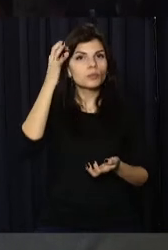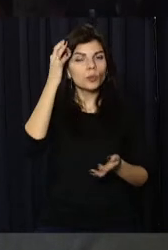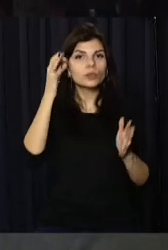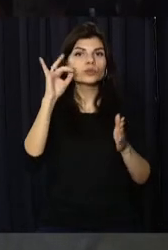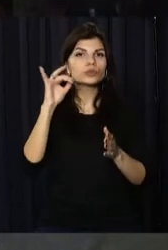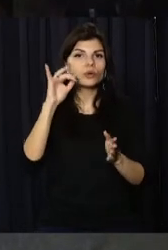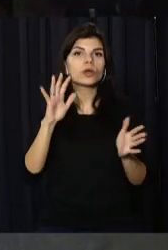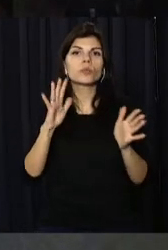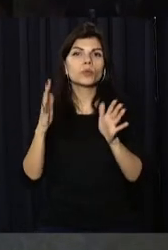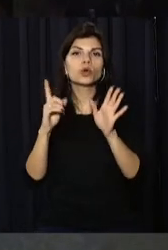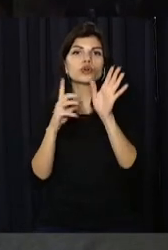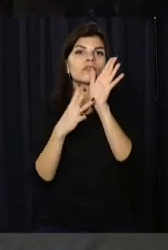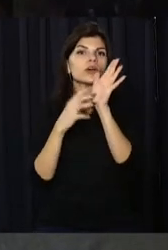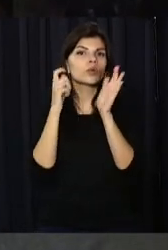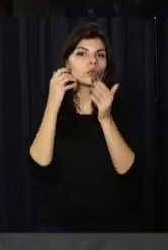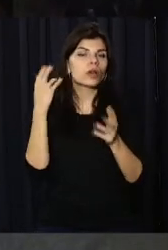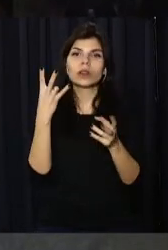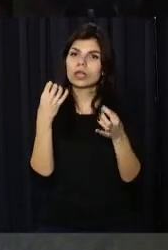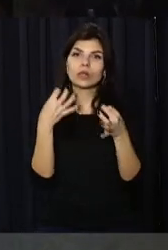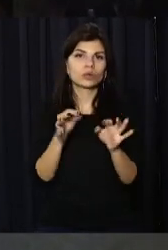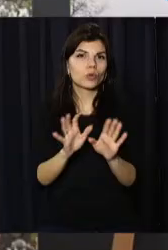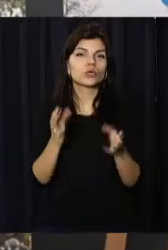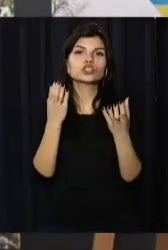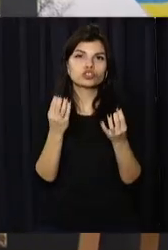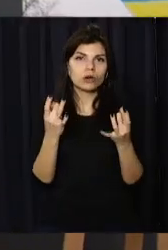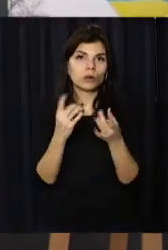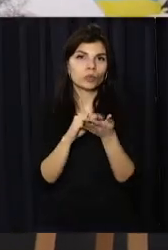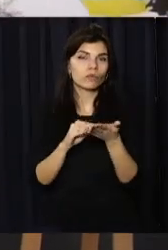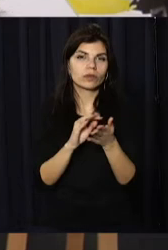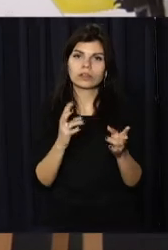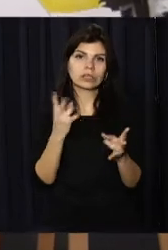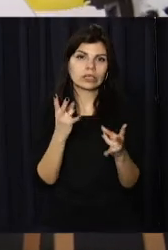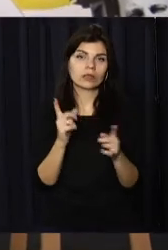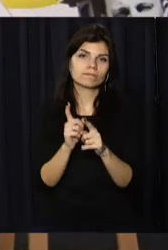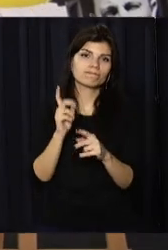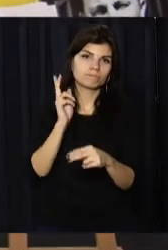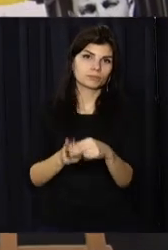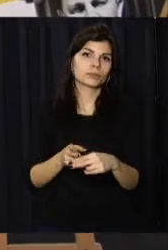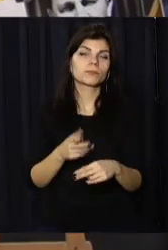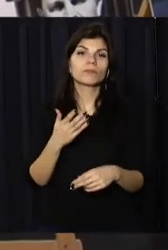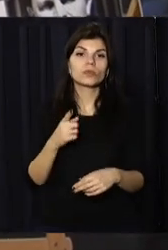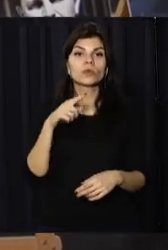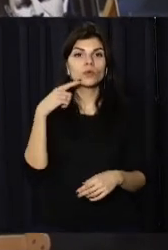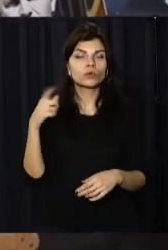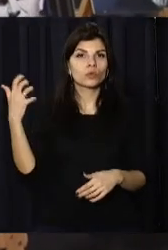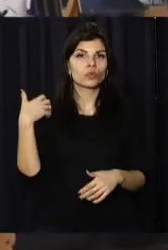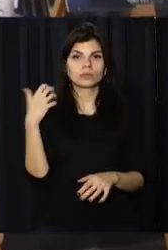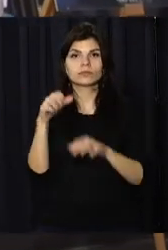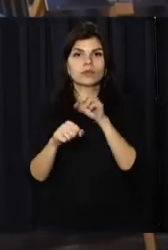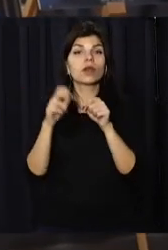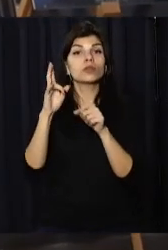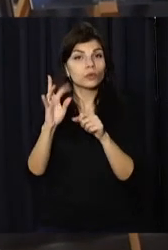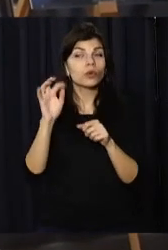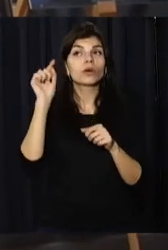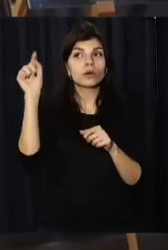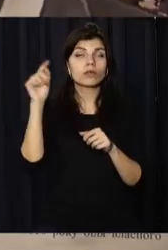події, які були вісім років тому, не допустити цього ще раз». Події кримської окупації російська пропаганда намагається сподворити. Ось